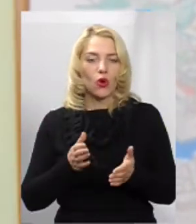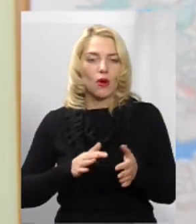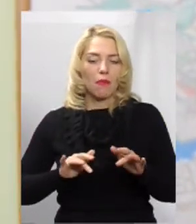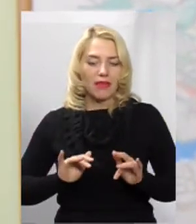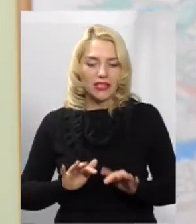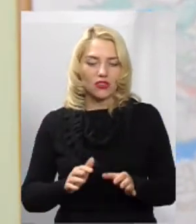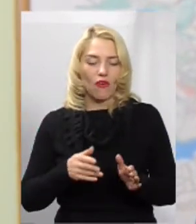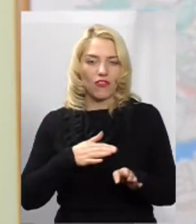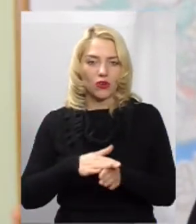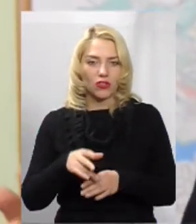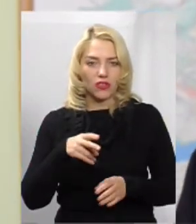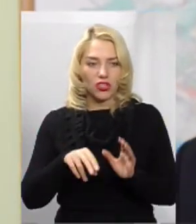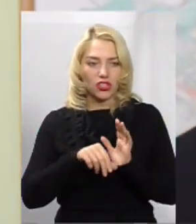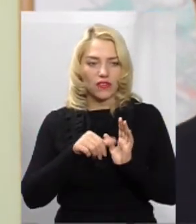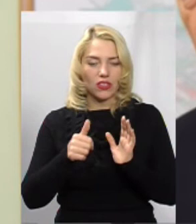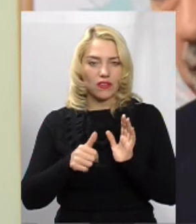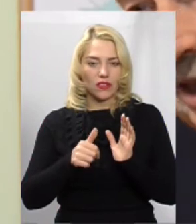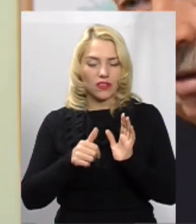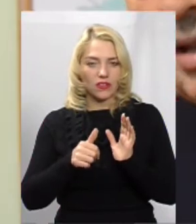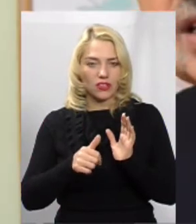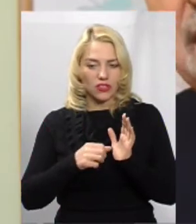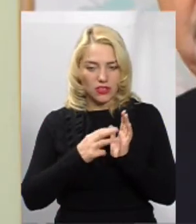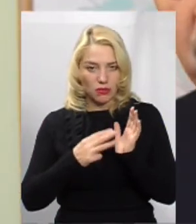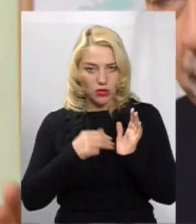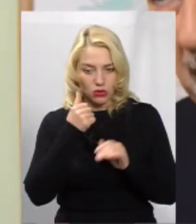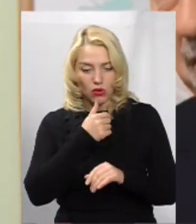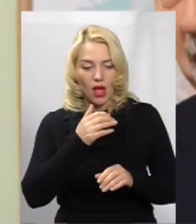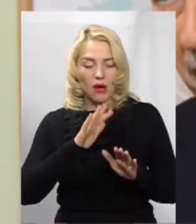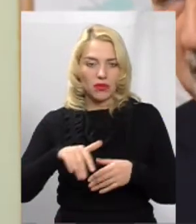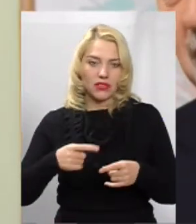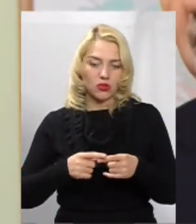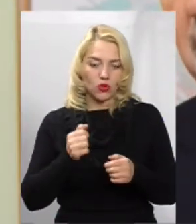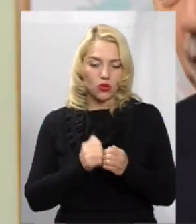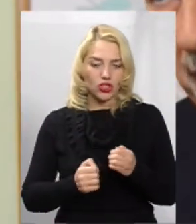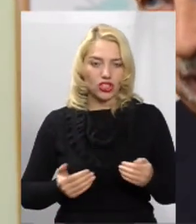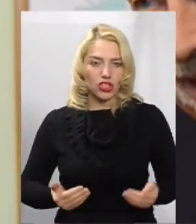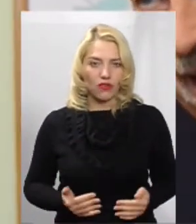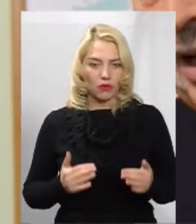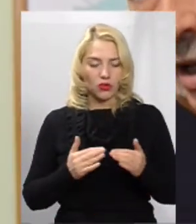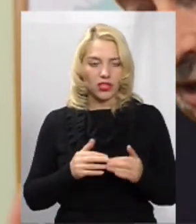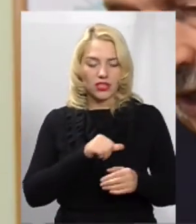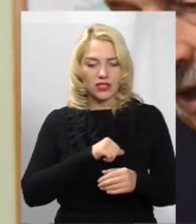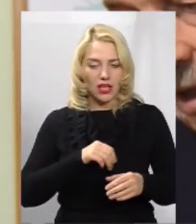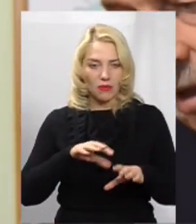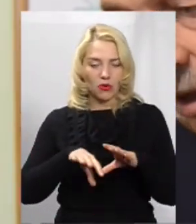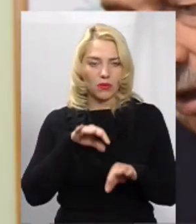році. Після цього кожний житловий будинок сам вправі визначити собі управителя,